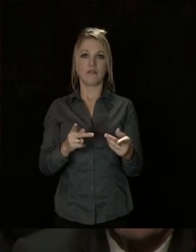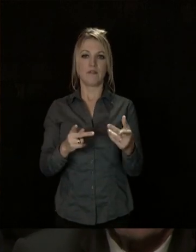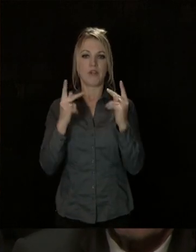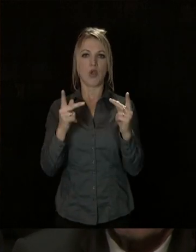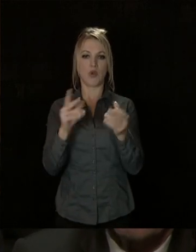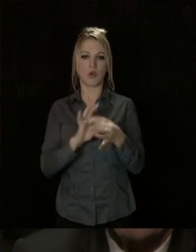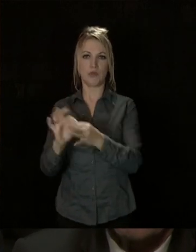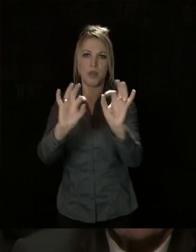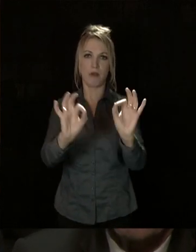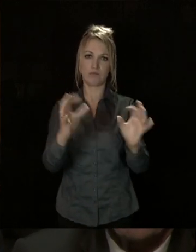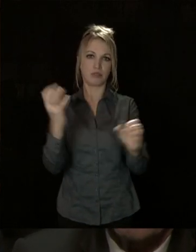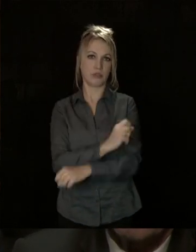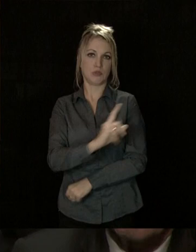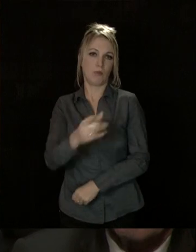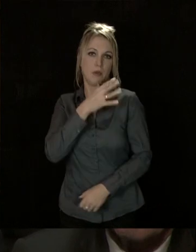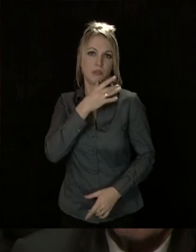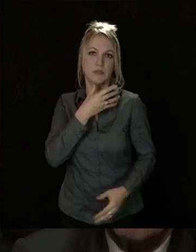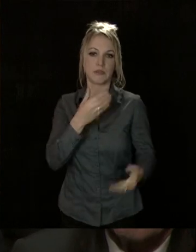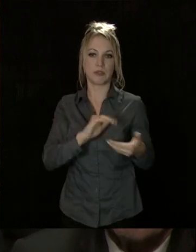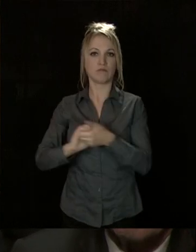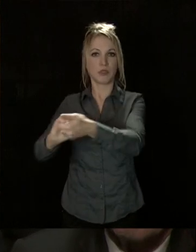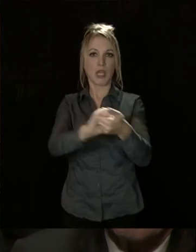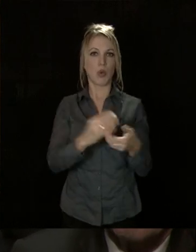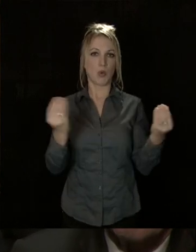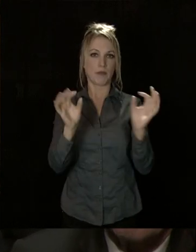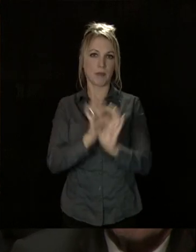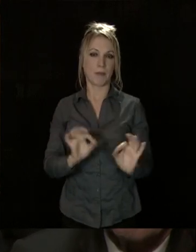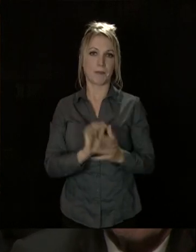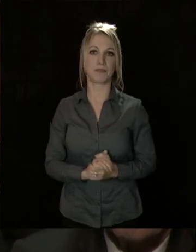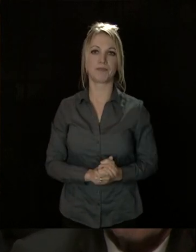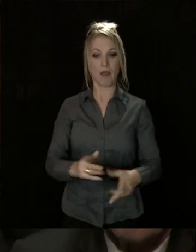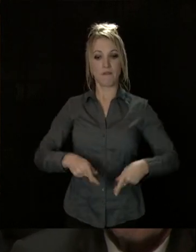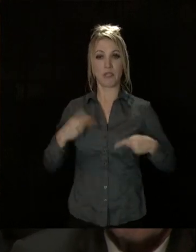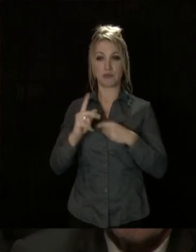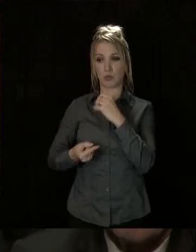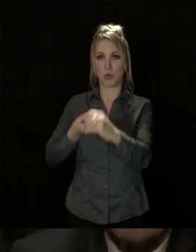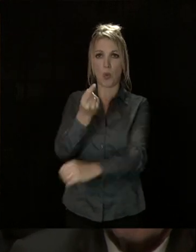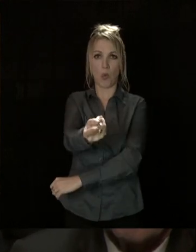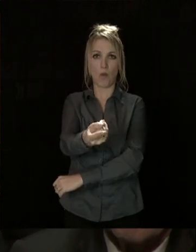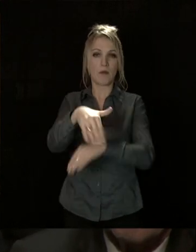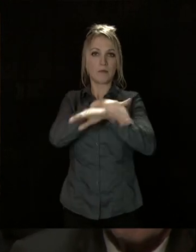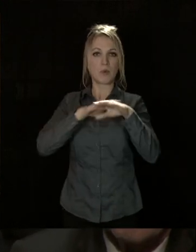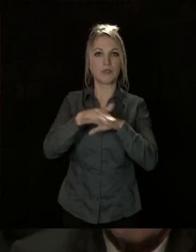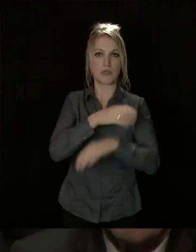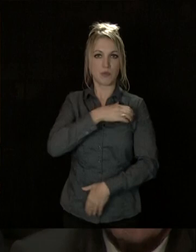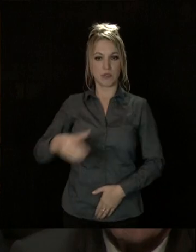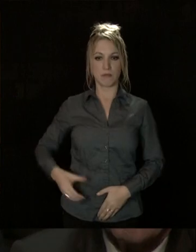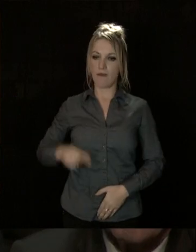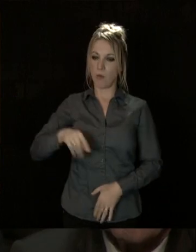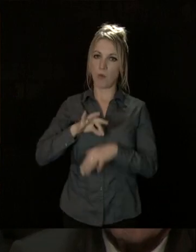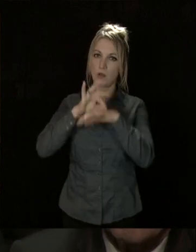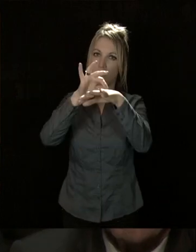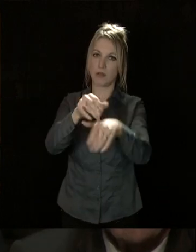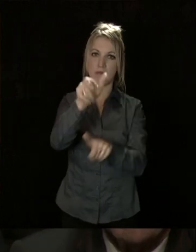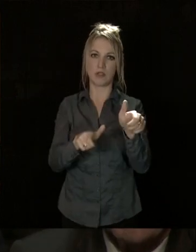n'a aucune chance de réussir ni de souder les citoyens entre eux. Tout au long de la vie, la politique municipale doit accompagner les